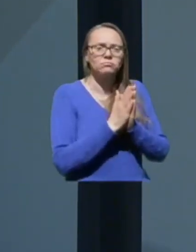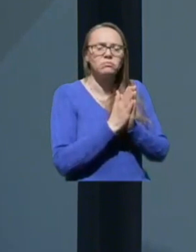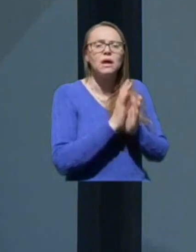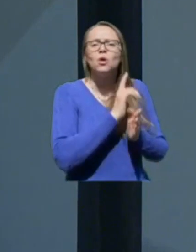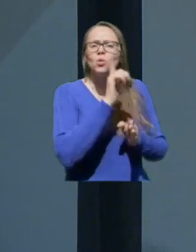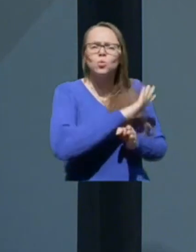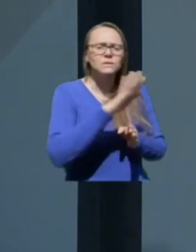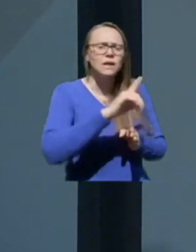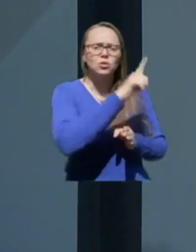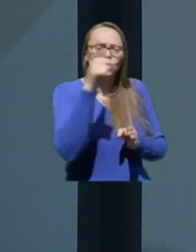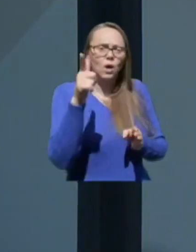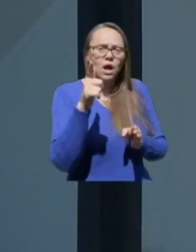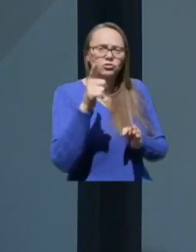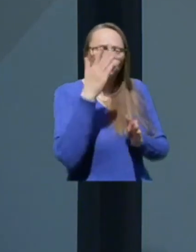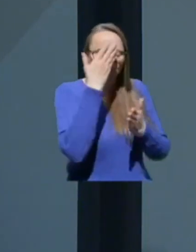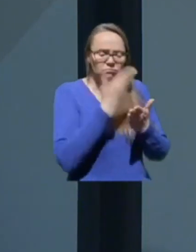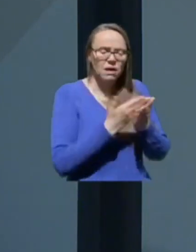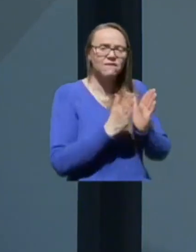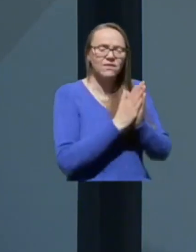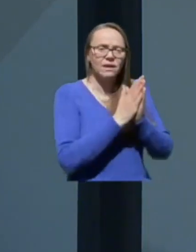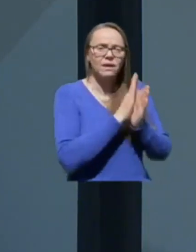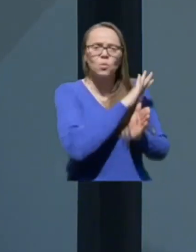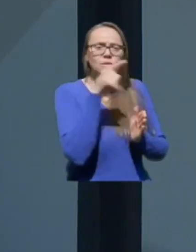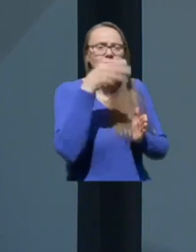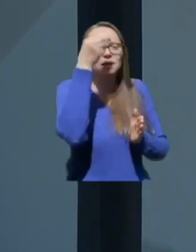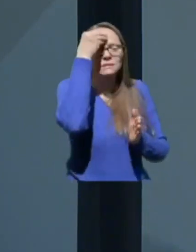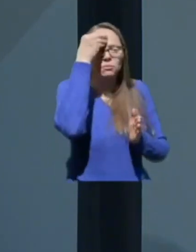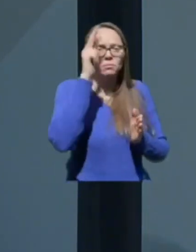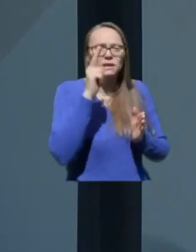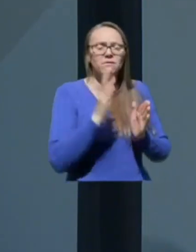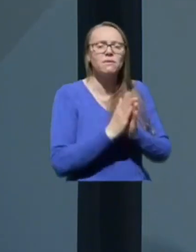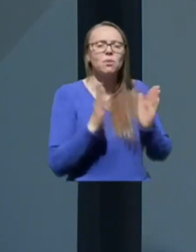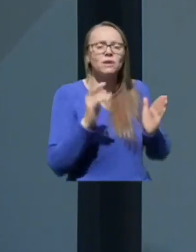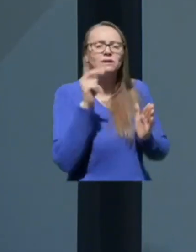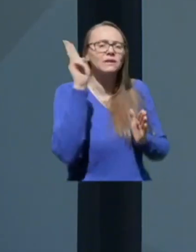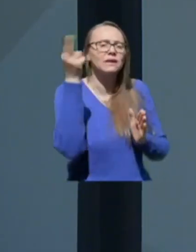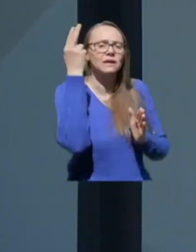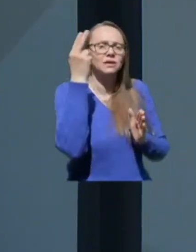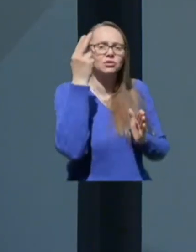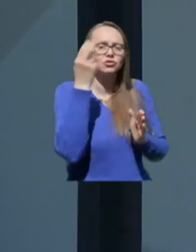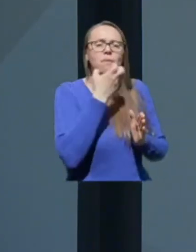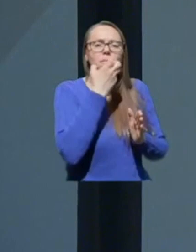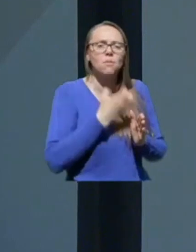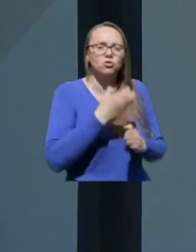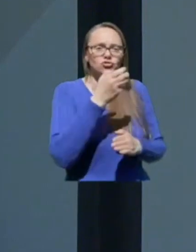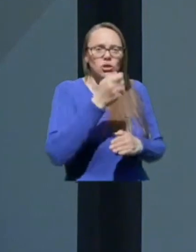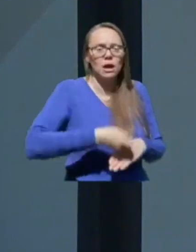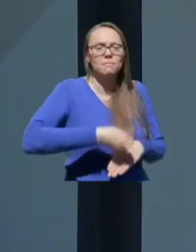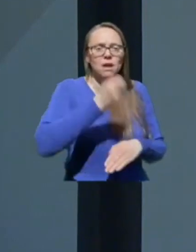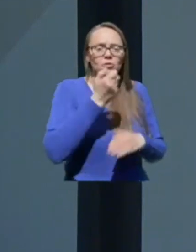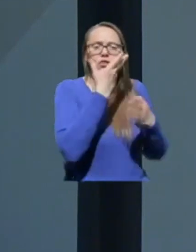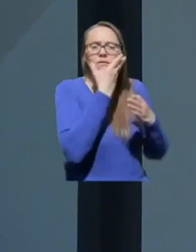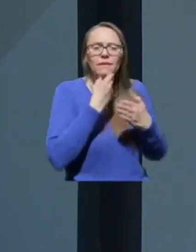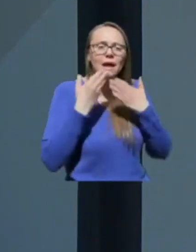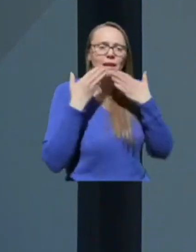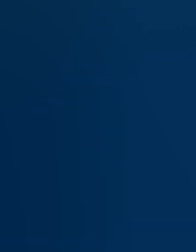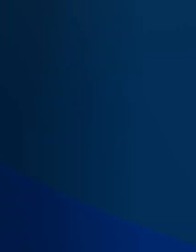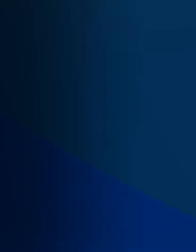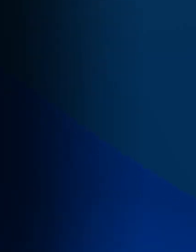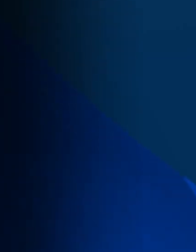verne, vseh teh se spominjam v molitvi in kličem Božjega blagoslava. Najlepša hvala.